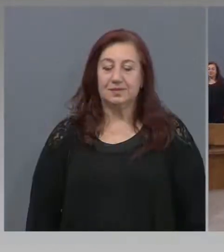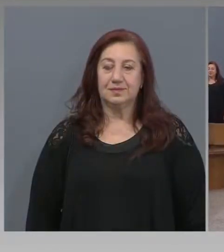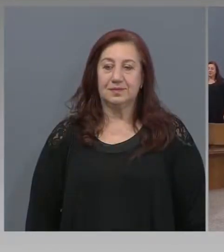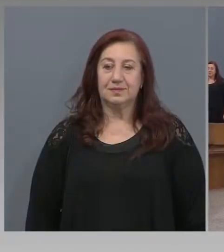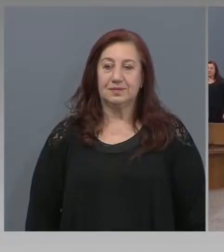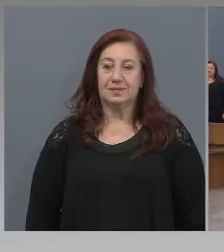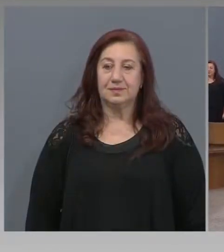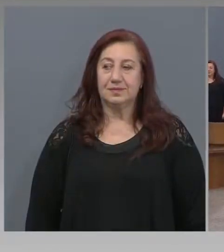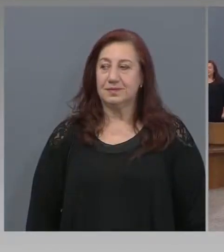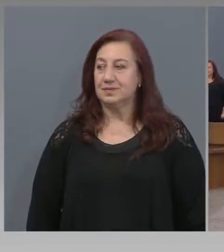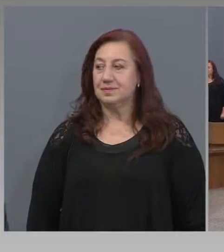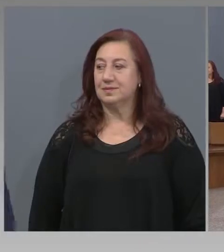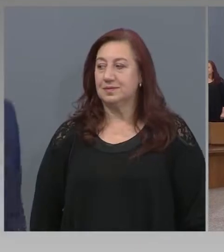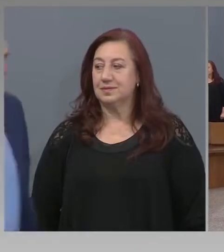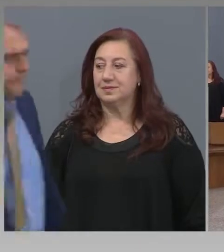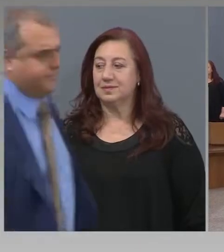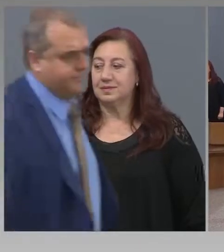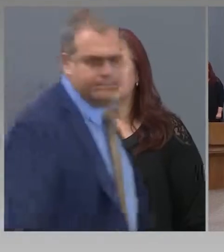колеги!